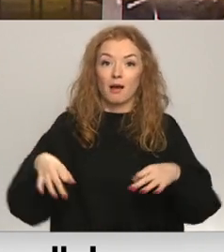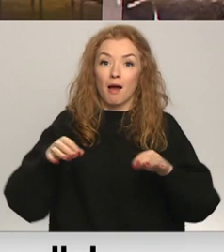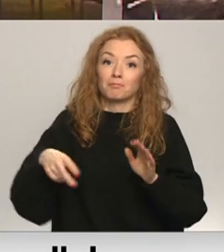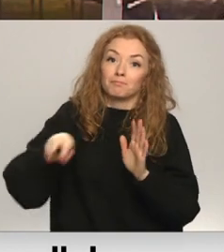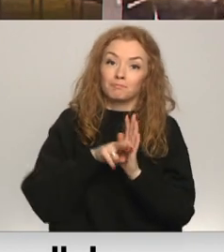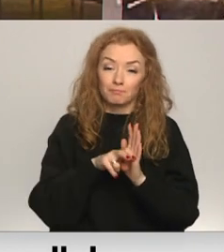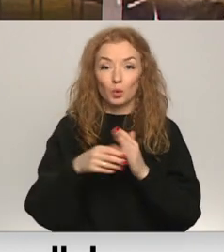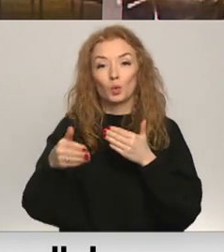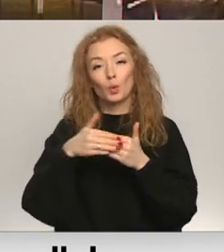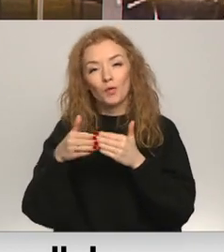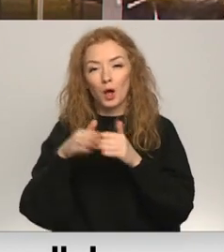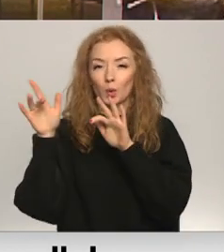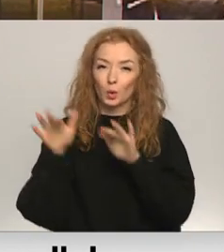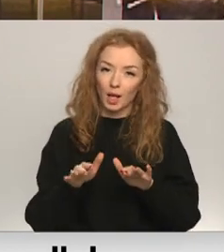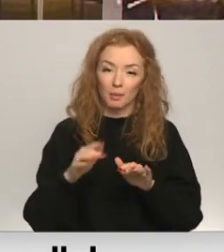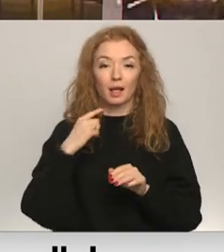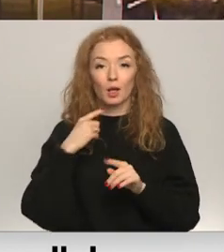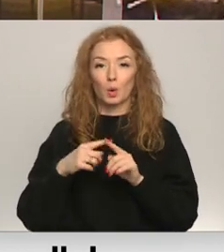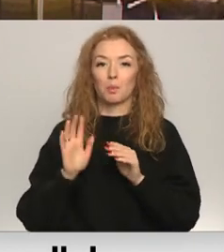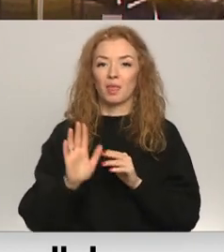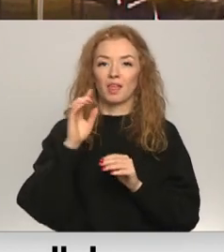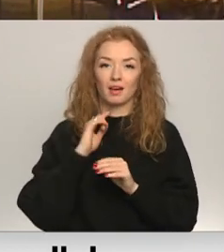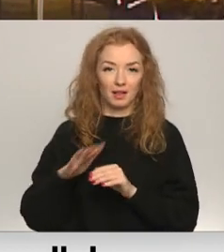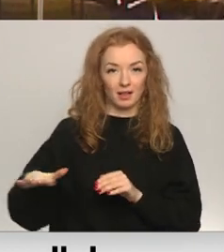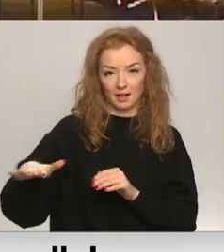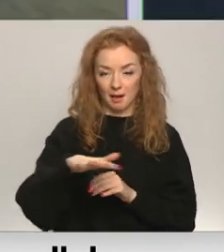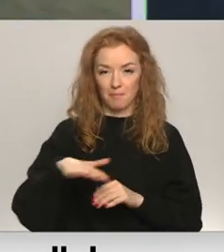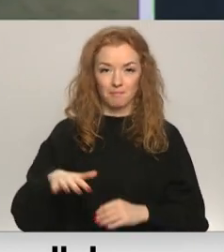rudenim Rīgā un Pierīgā. Vairāk stāsta Iļja Kozins.